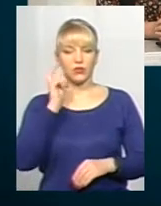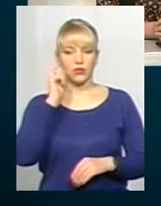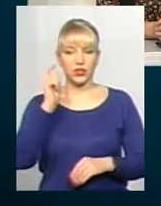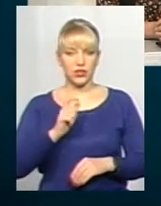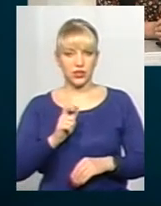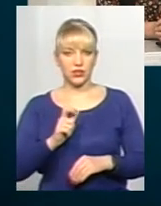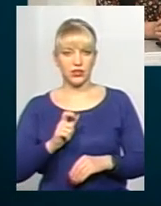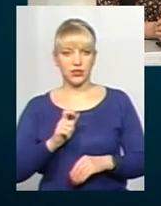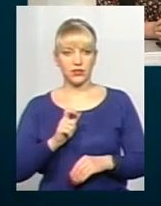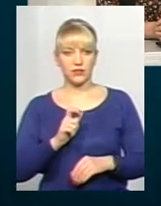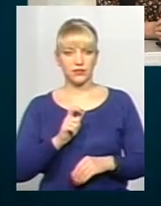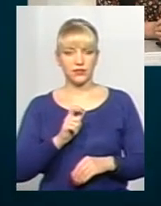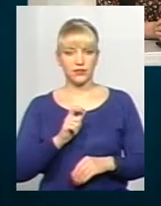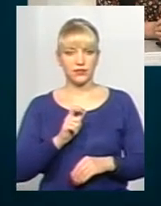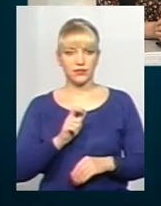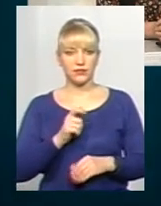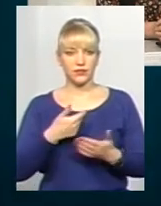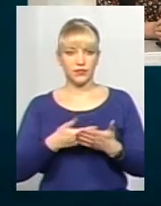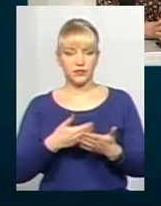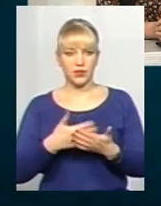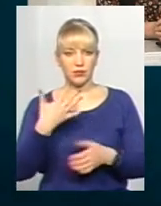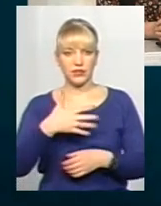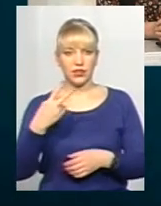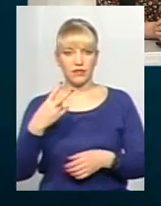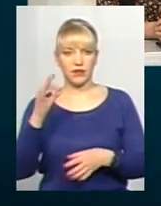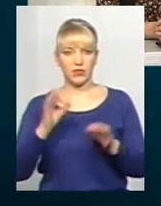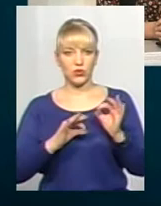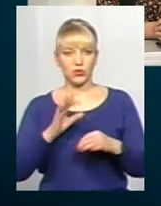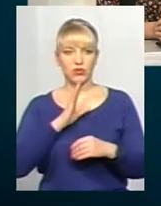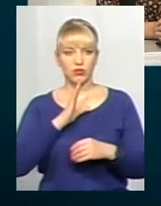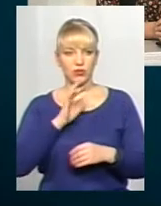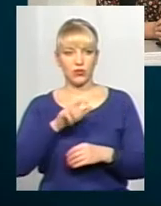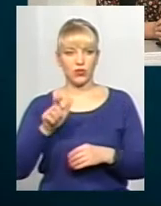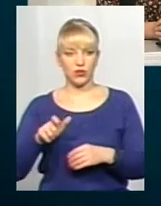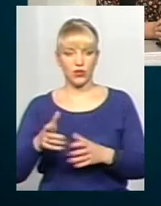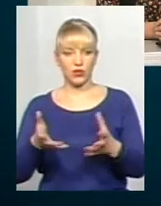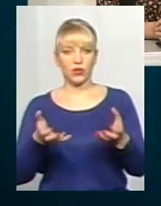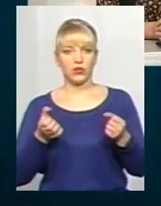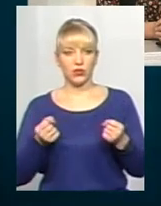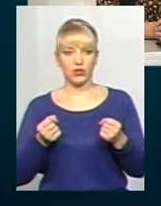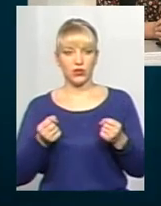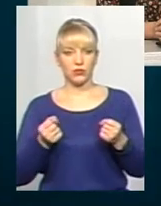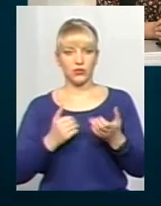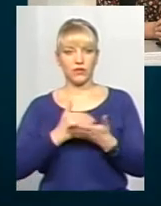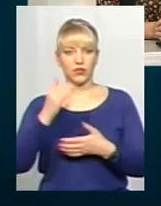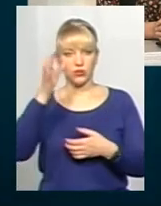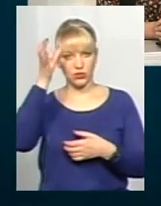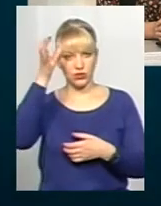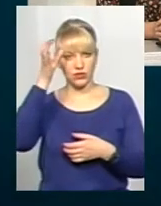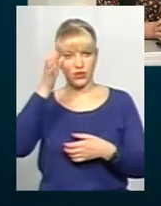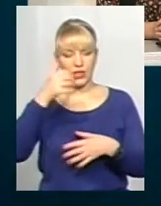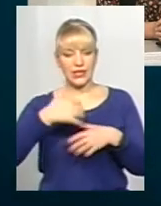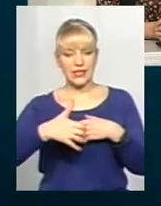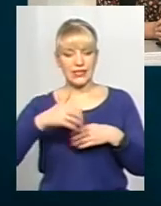приблизно 52% жінок отримують вищого світу, тобто серед